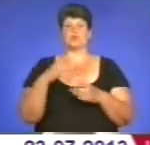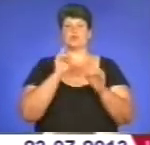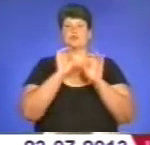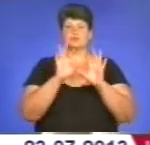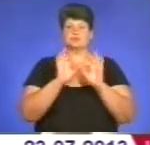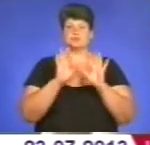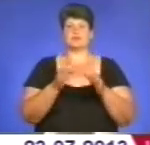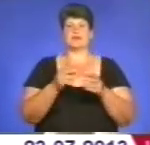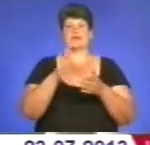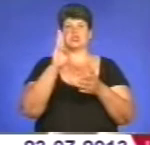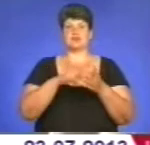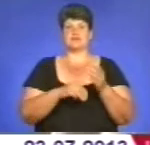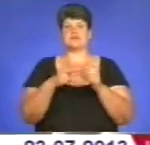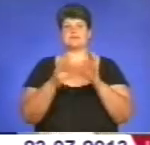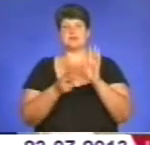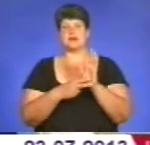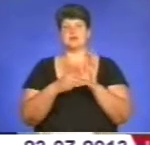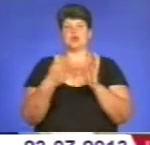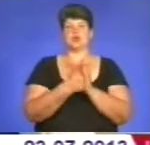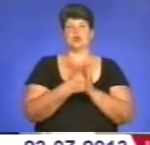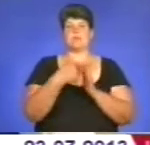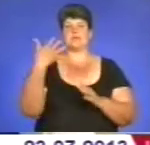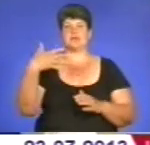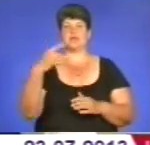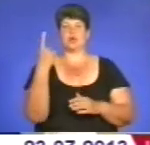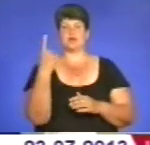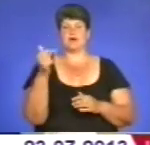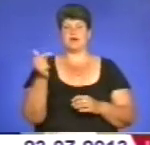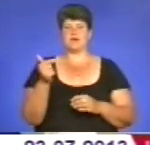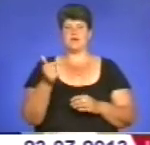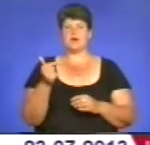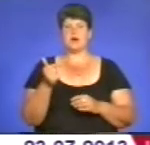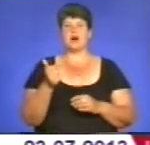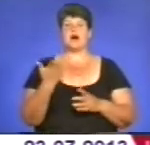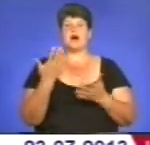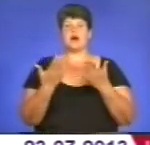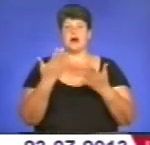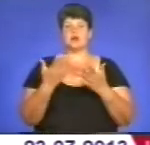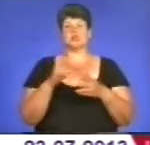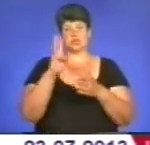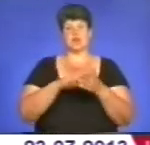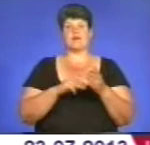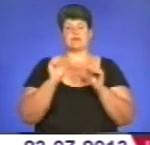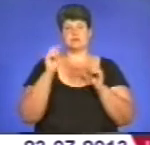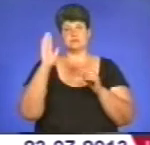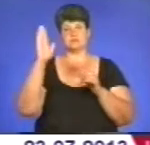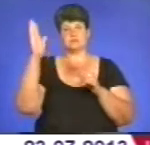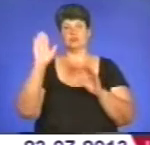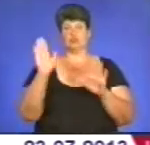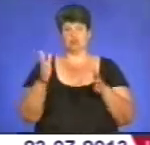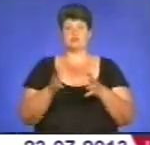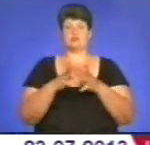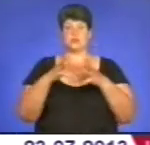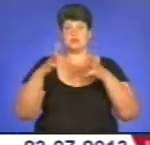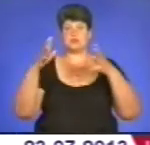незначними штрафами від 17 до 51 гривні. Та найближчим часом штрафи можуть зрости. Відповідні законопроекти вже